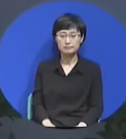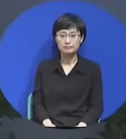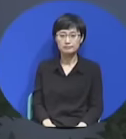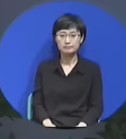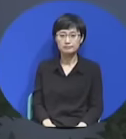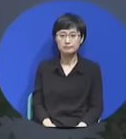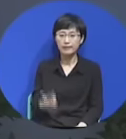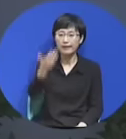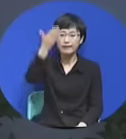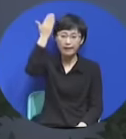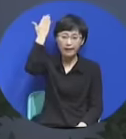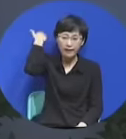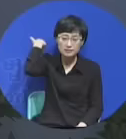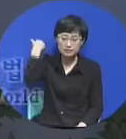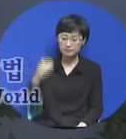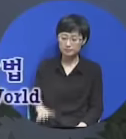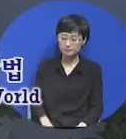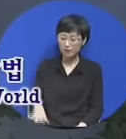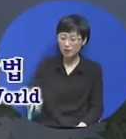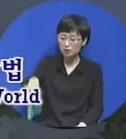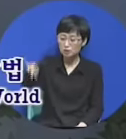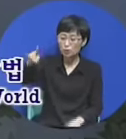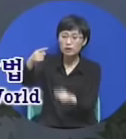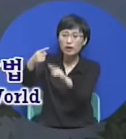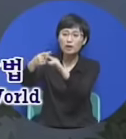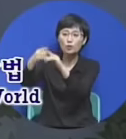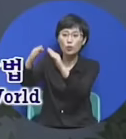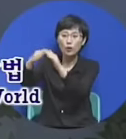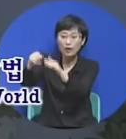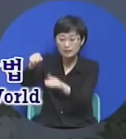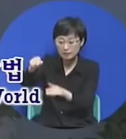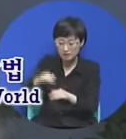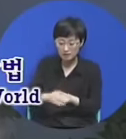초대교회의 복음을 아무도 막을 수가 없었습니다.